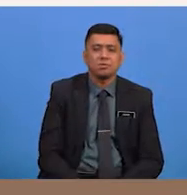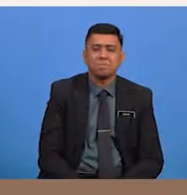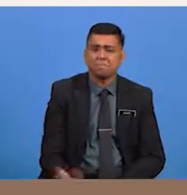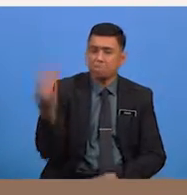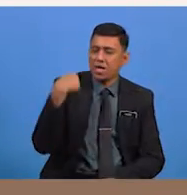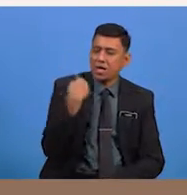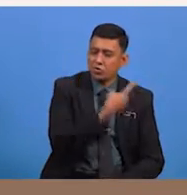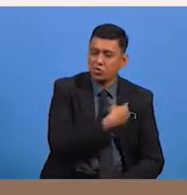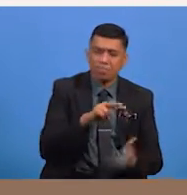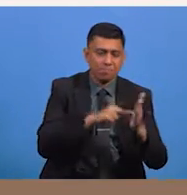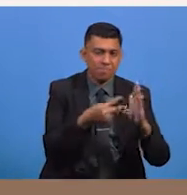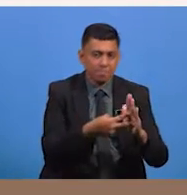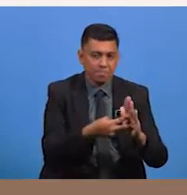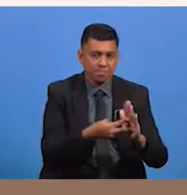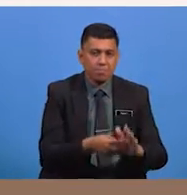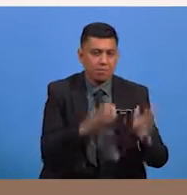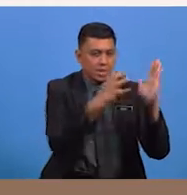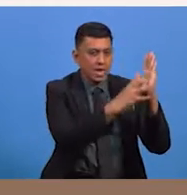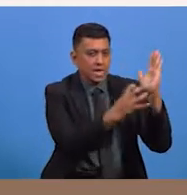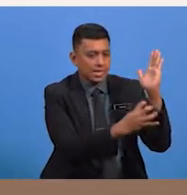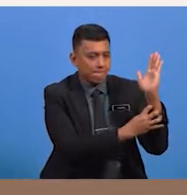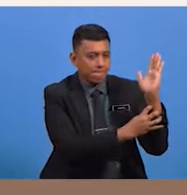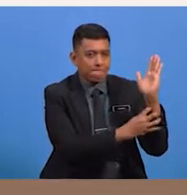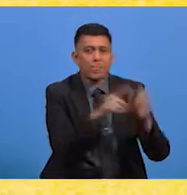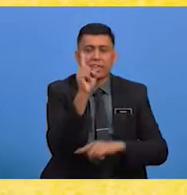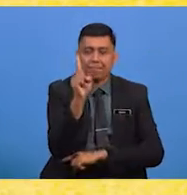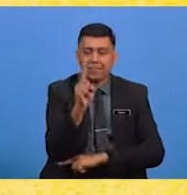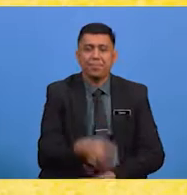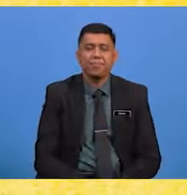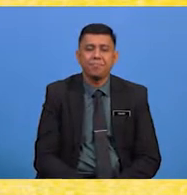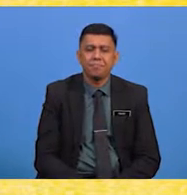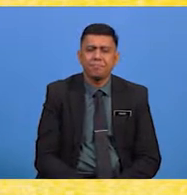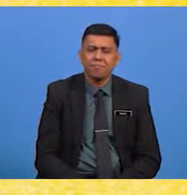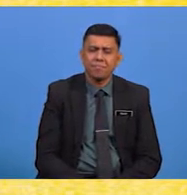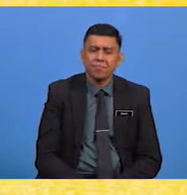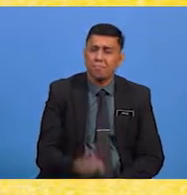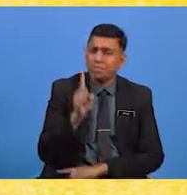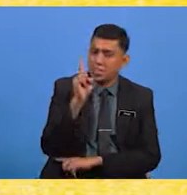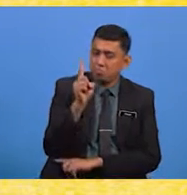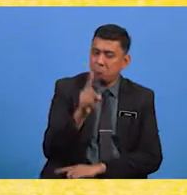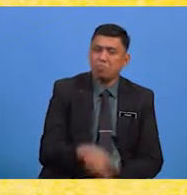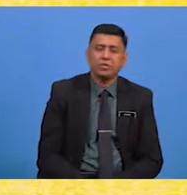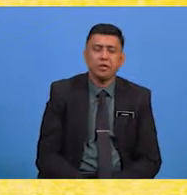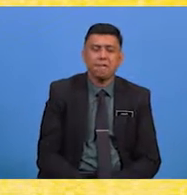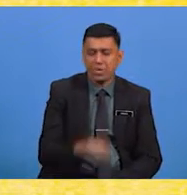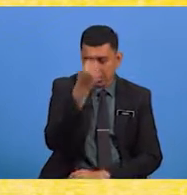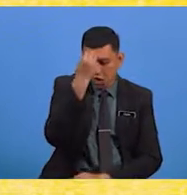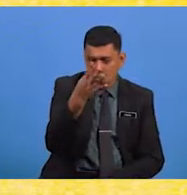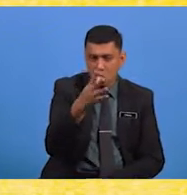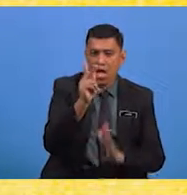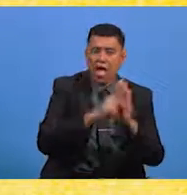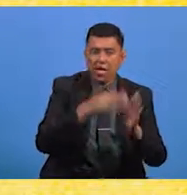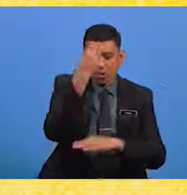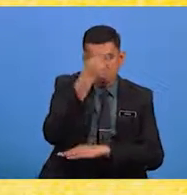kita lihat maksud rangkap pertama Maksudnya rangkap pertama menyatakan